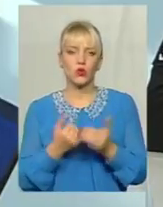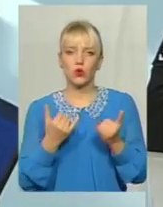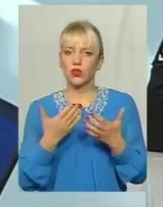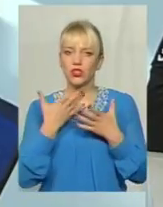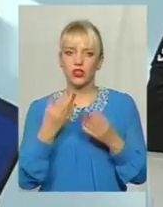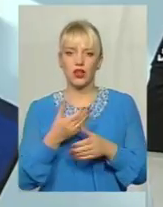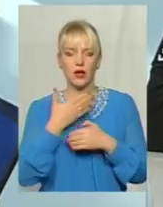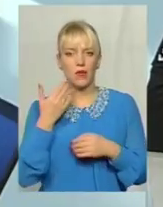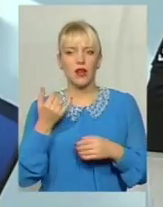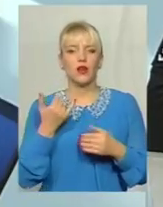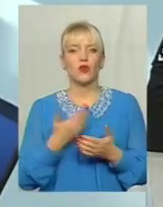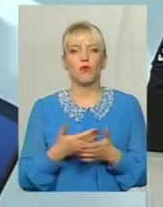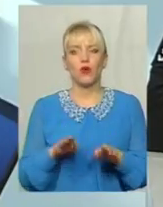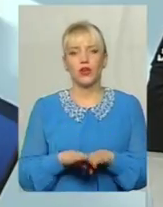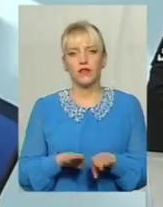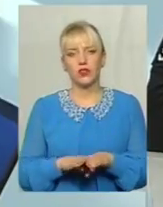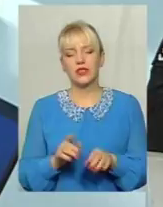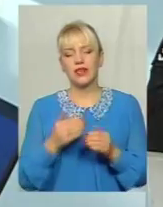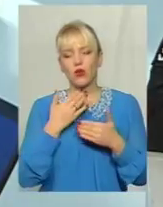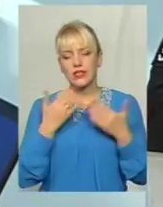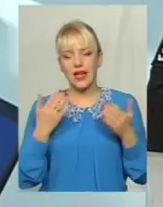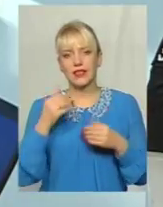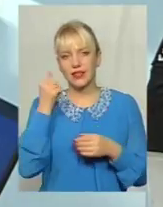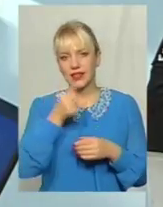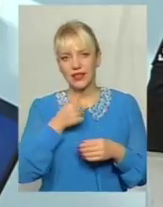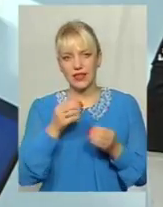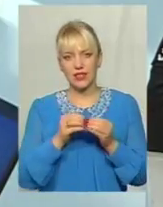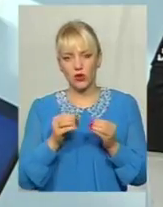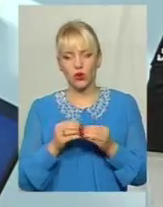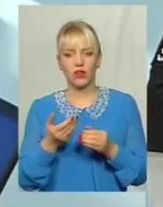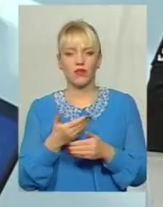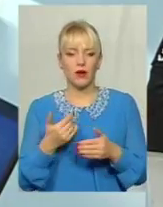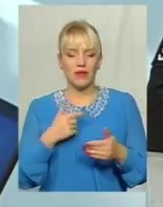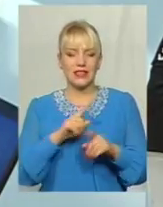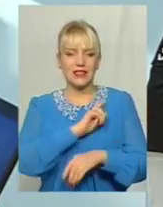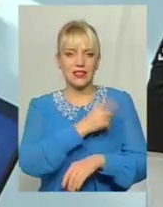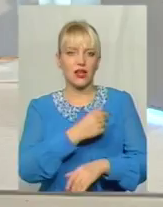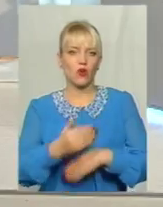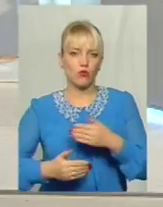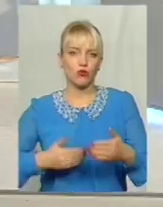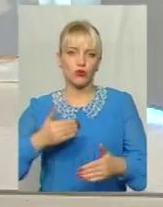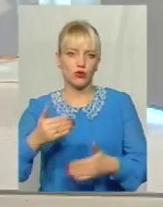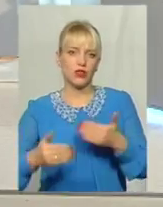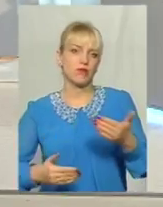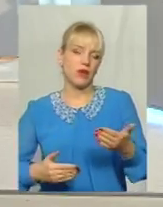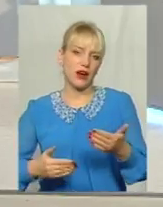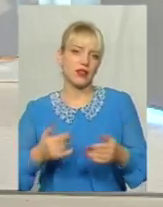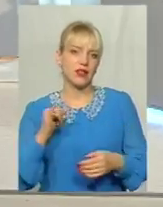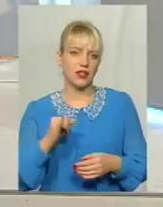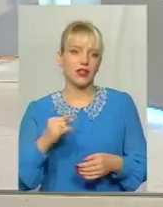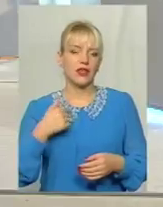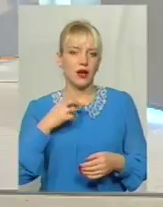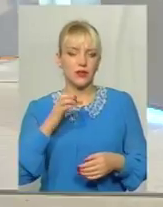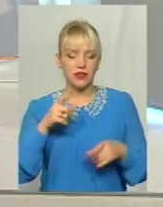порівняно за останні 10 років ми надзвичайно сильно просунулися вперед Я б дійсно